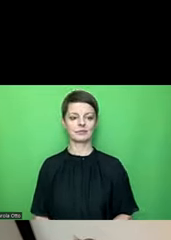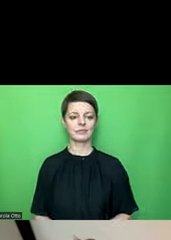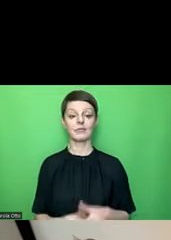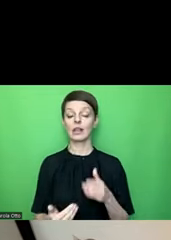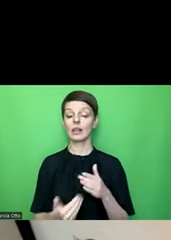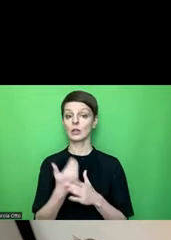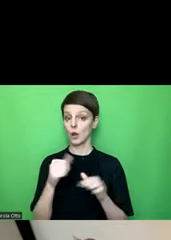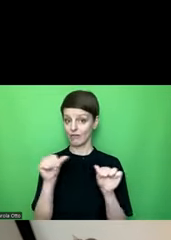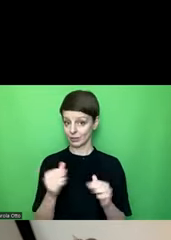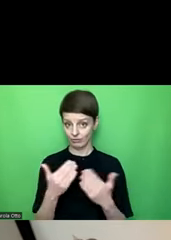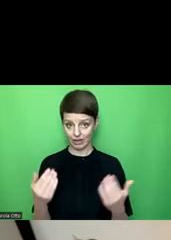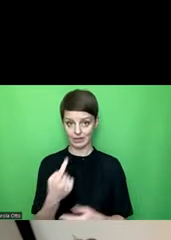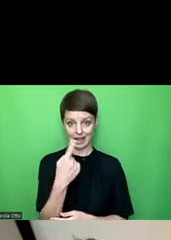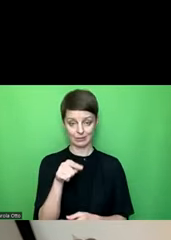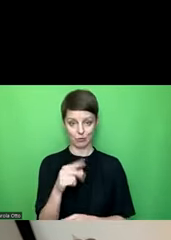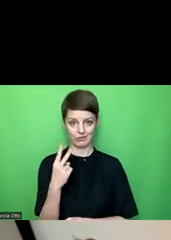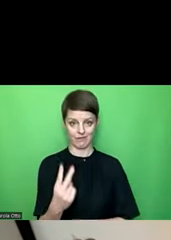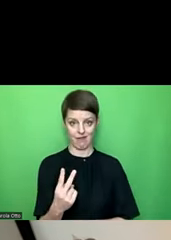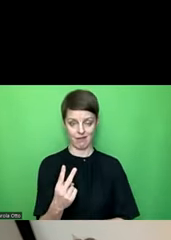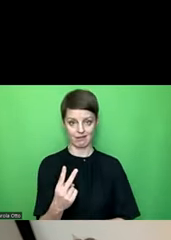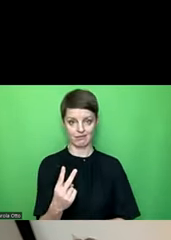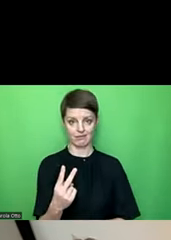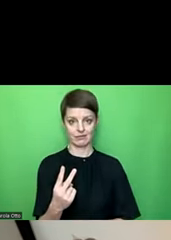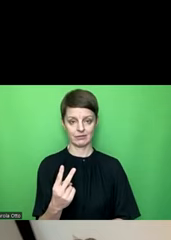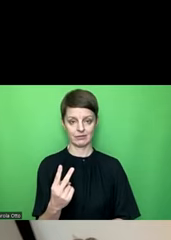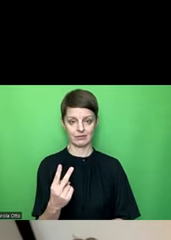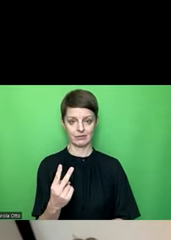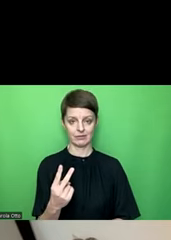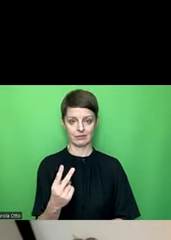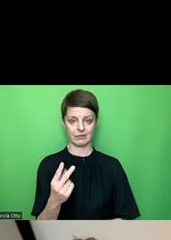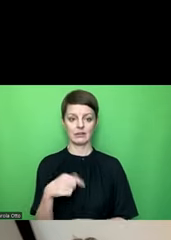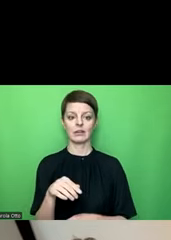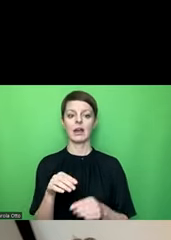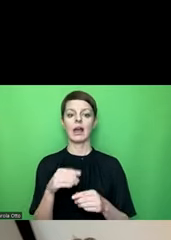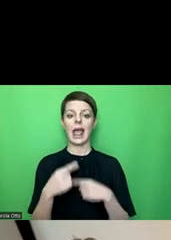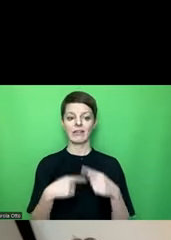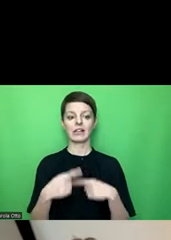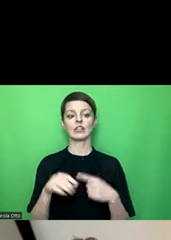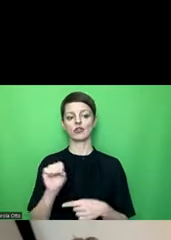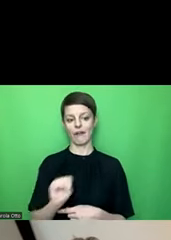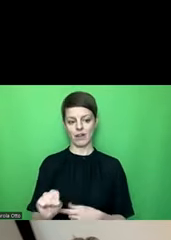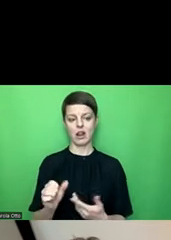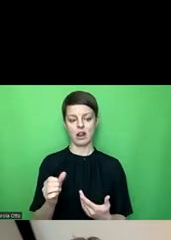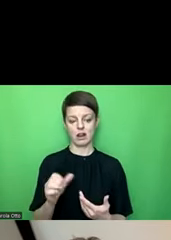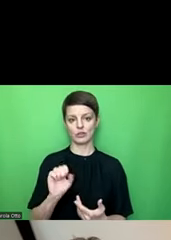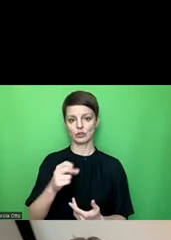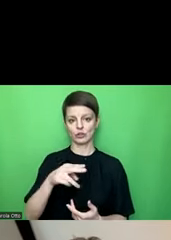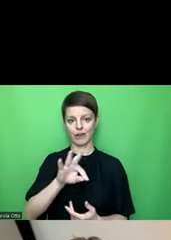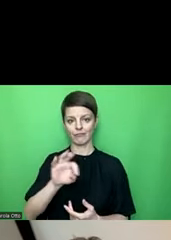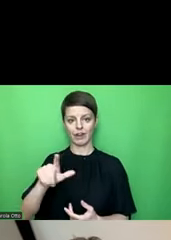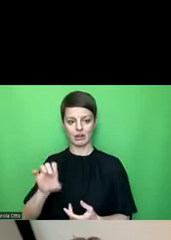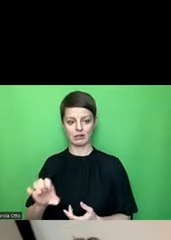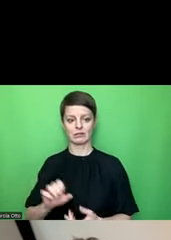ist die Version 1.2. Das wurde in Schaffel entwickelt, wie von Gregor bereits